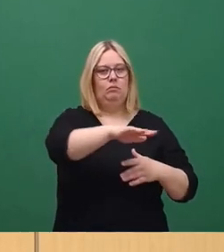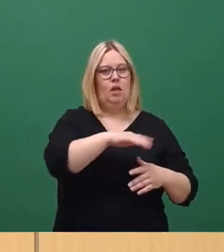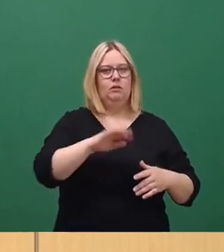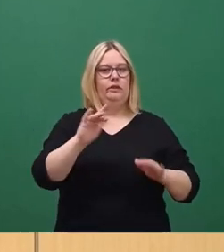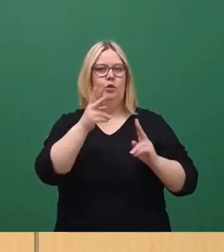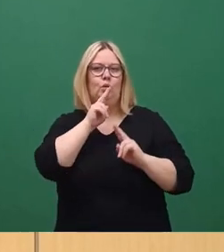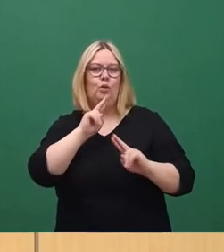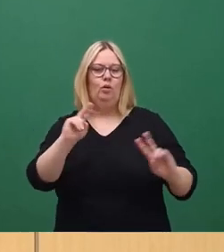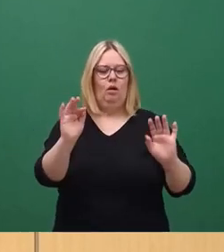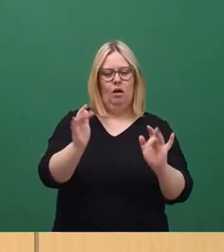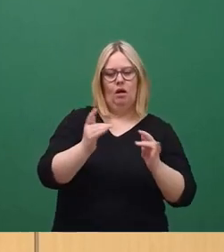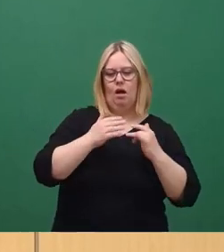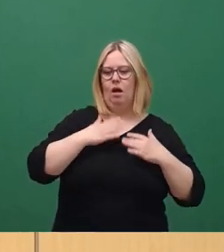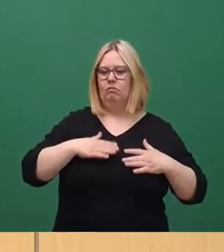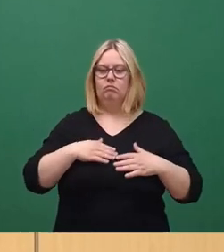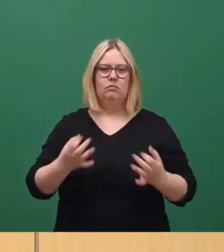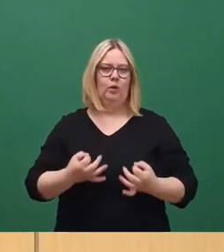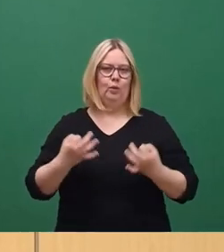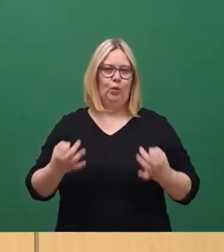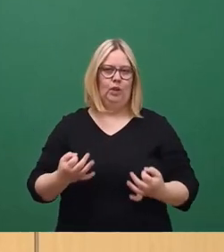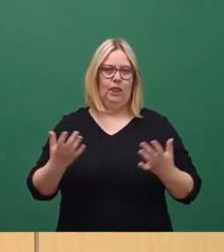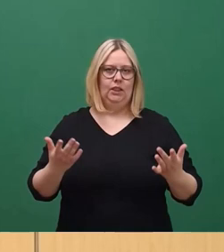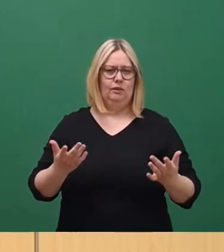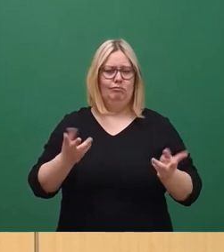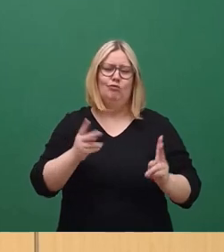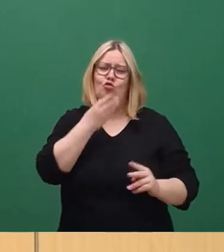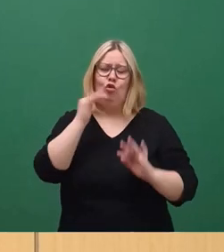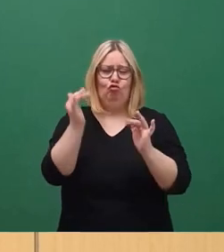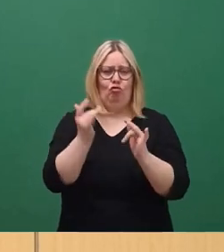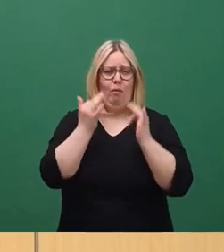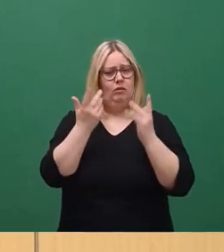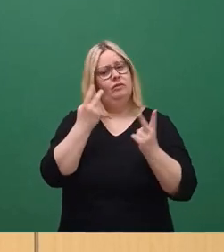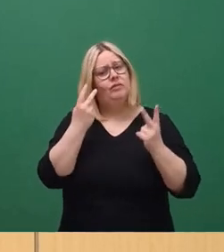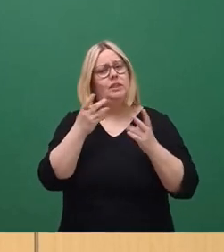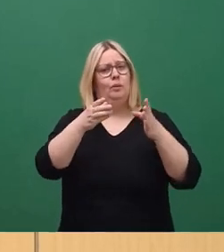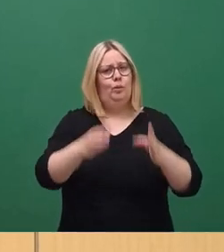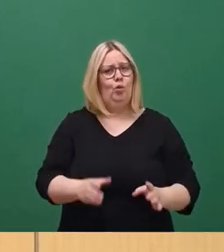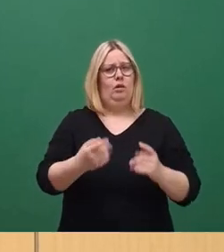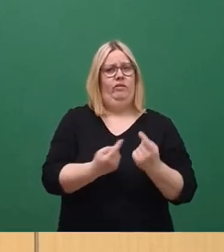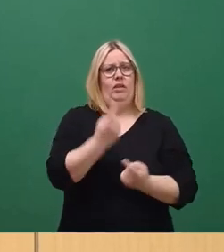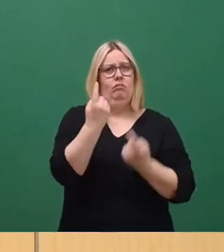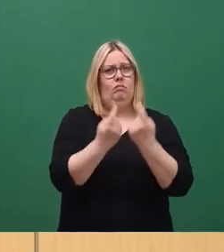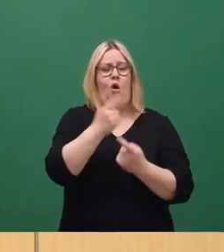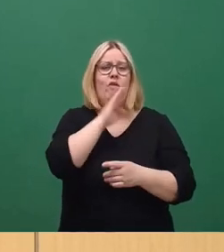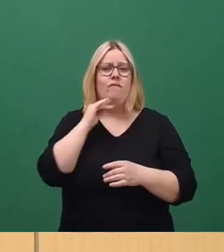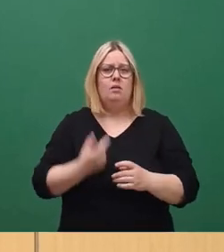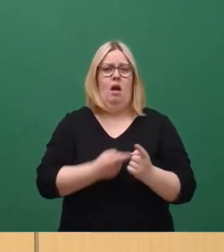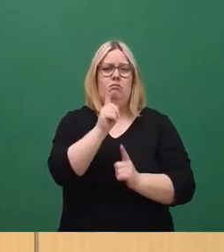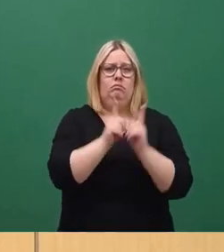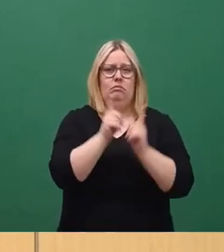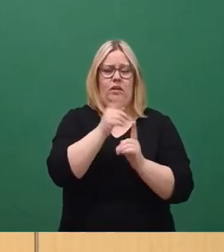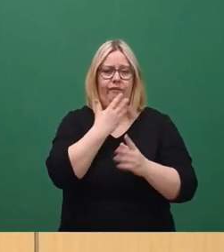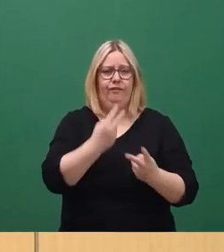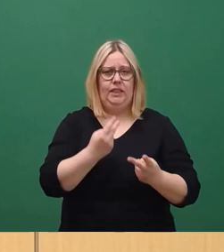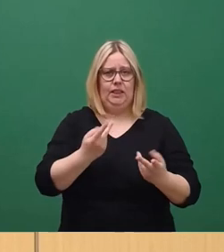ausstrahlen, wo es sehr gemütlich ist. Ganz charmant, es ist ganz wichtig, dass wir diese Brunnen wieder in Gang setzen, dass dann auch Wasser dorthin kommt. Insofern,